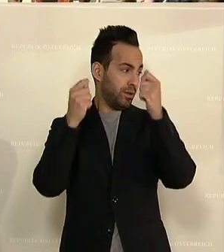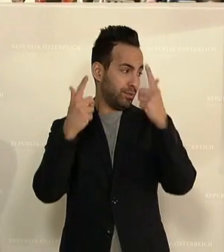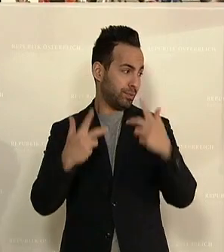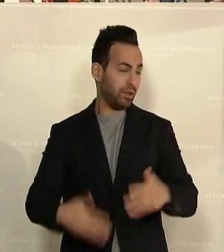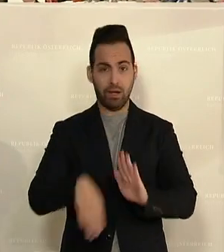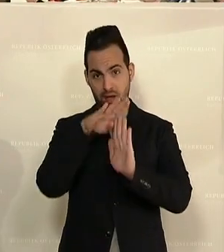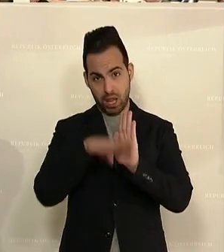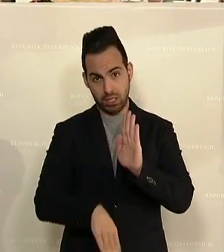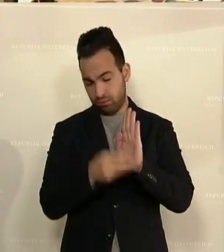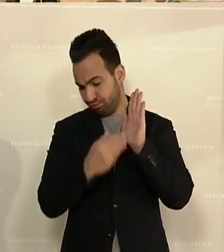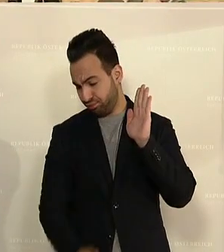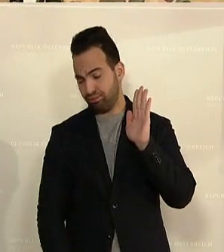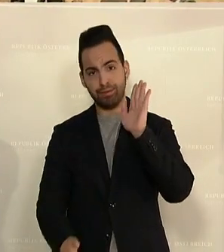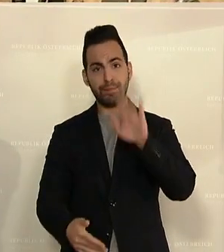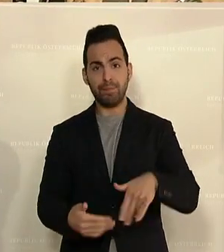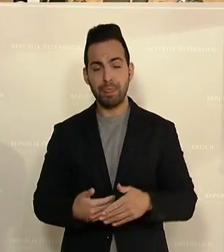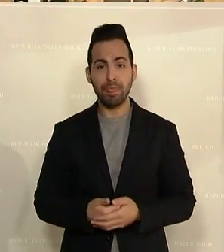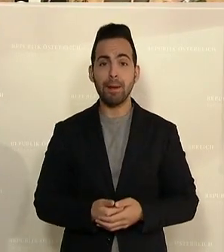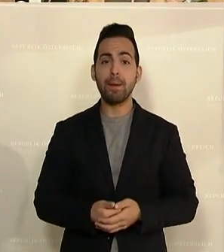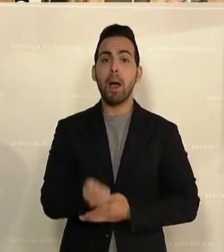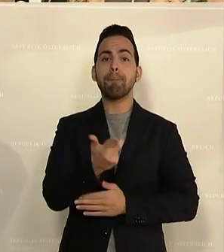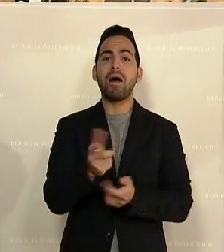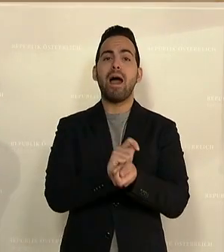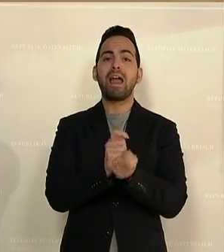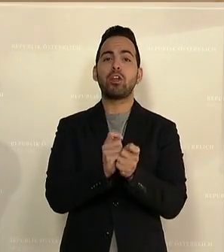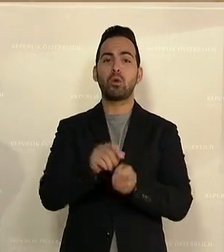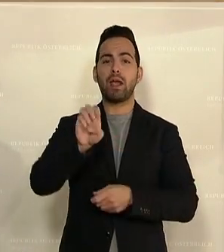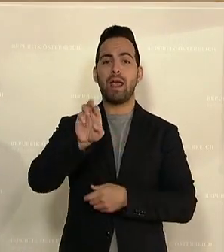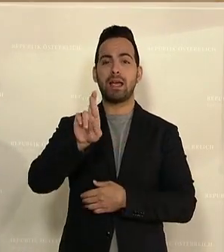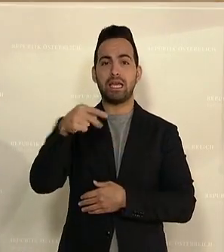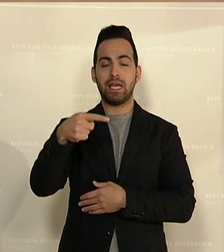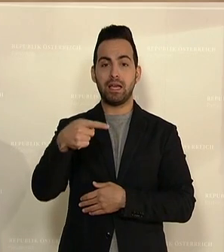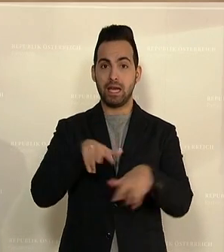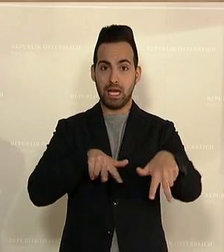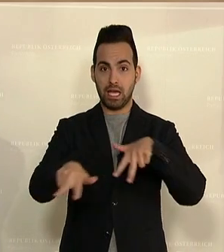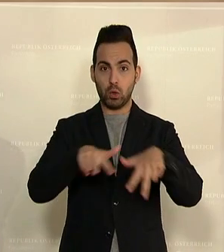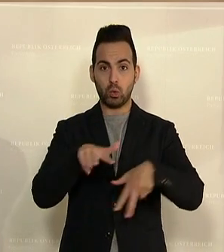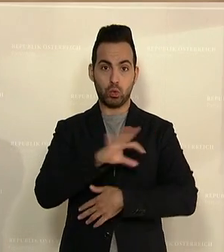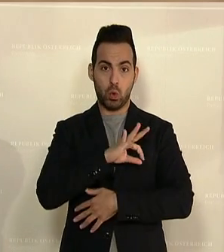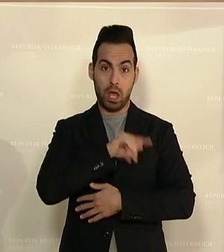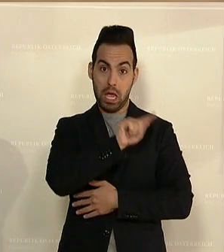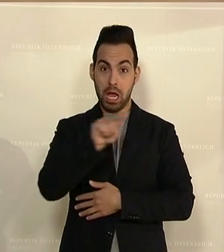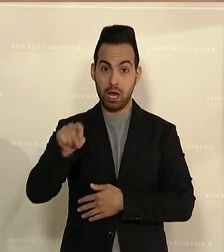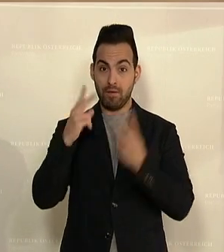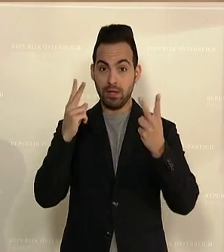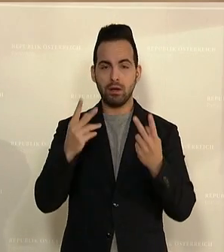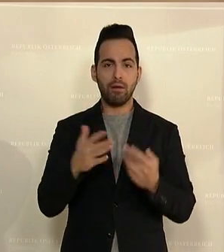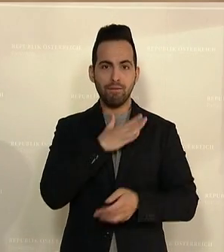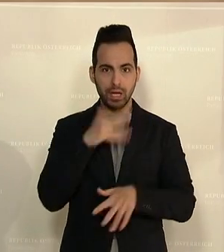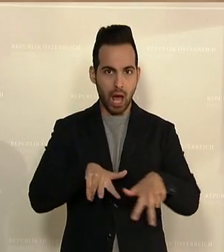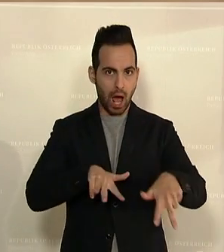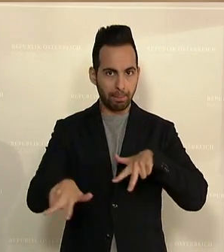noch lange fortführen. Einige Änderungen in der EHG waren meinen Regierungskolleginnen wichtig. Viele administrative